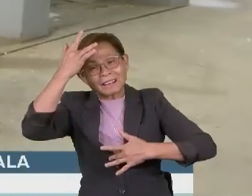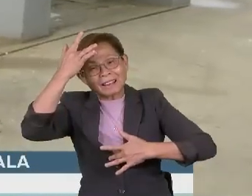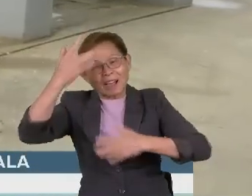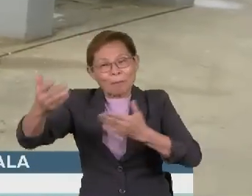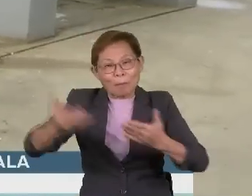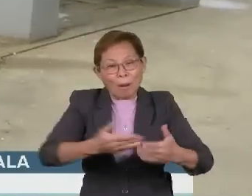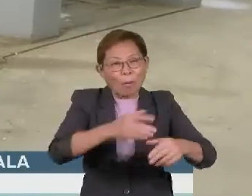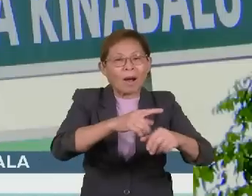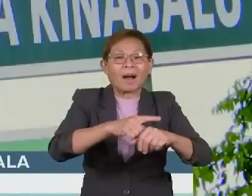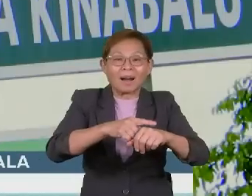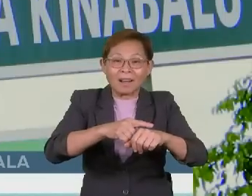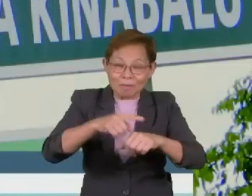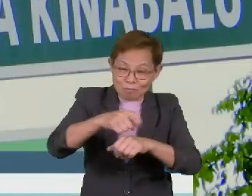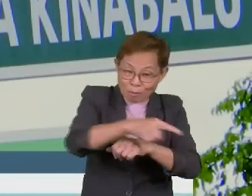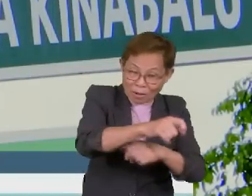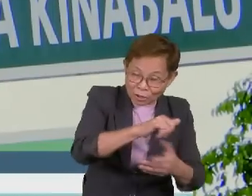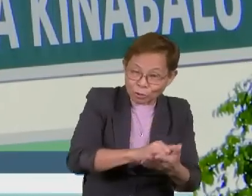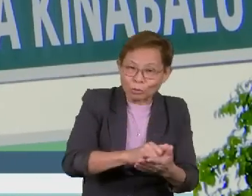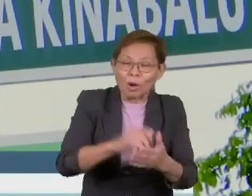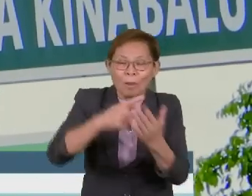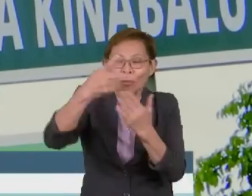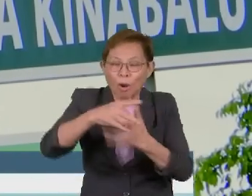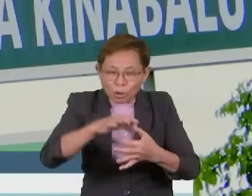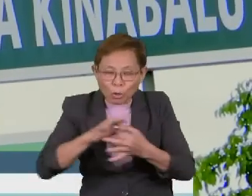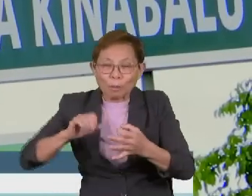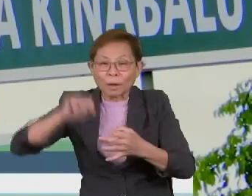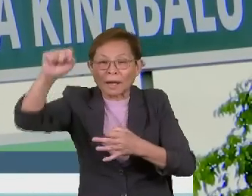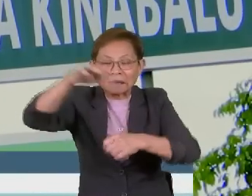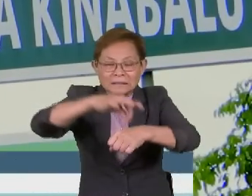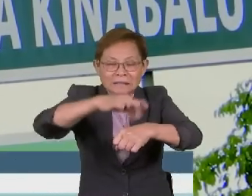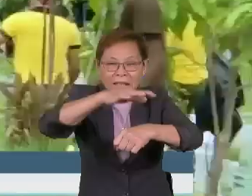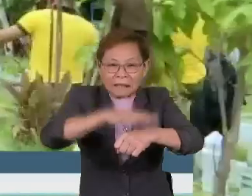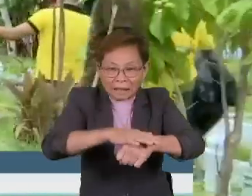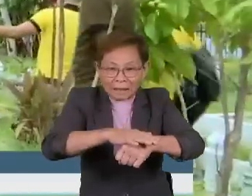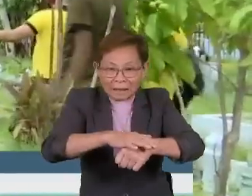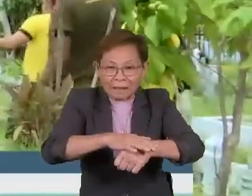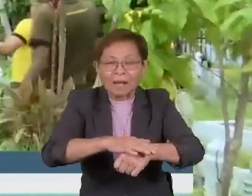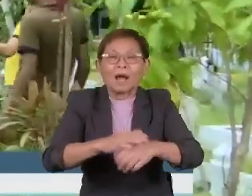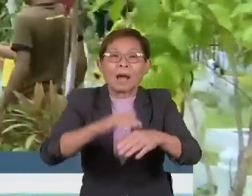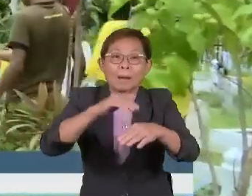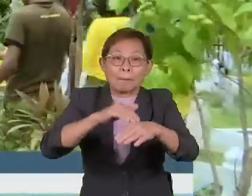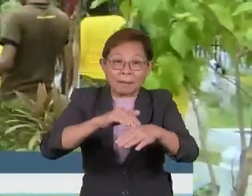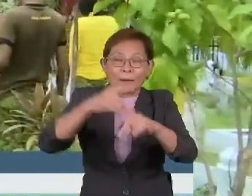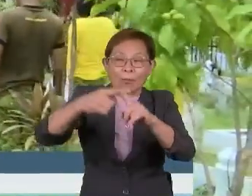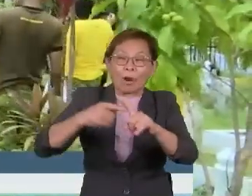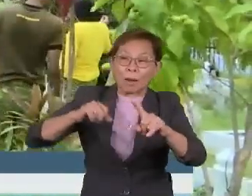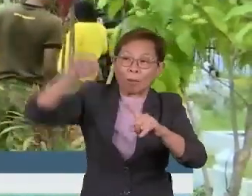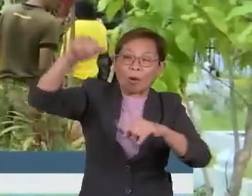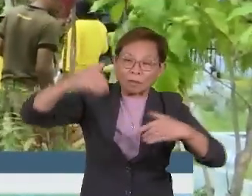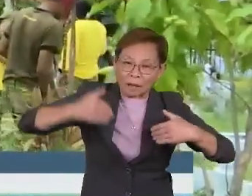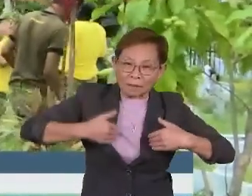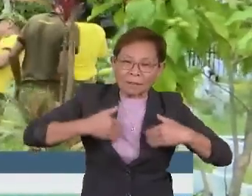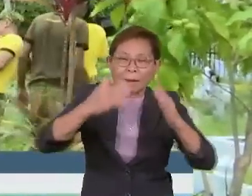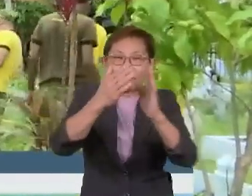bawaan vektor. Sementara itu, program gotong royam berdeka dari dengi mukib sembulan sempena bulan kebangsaan diadakan di